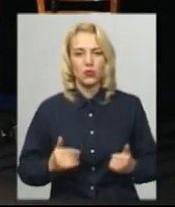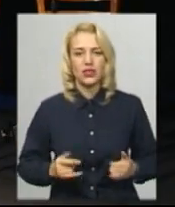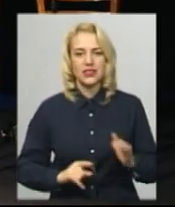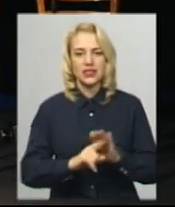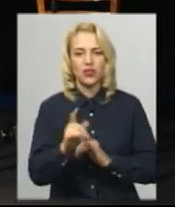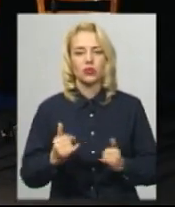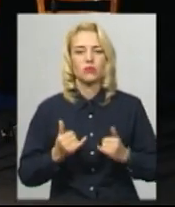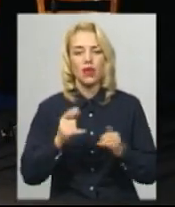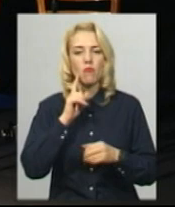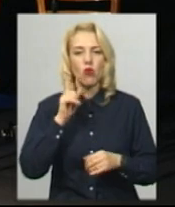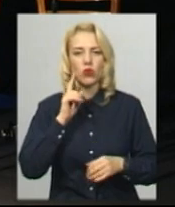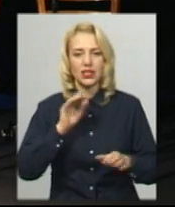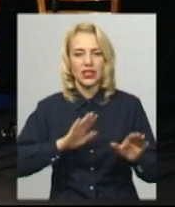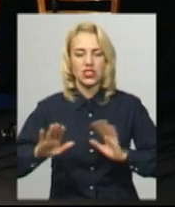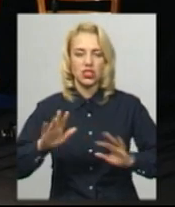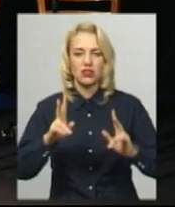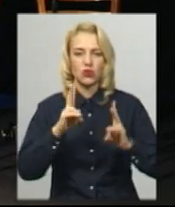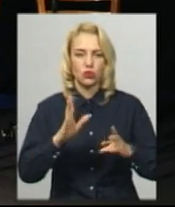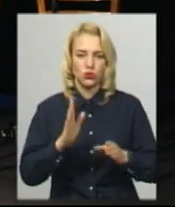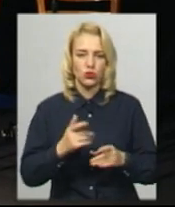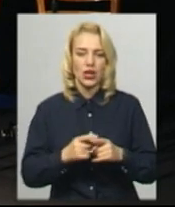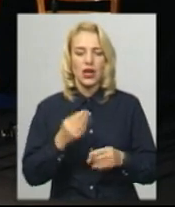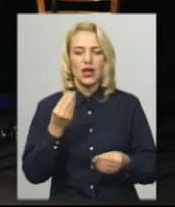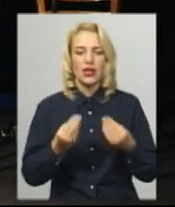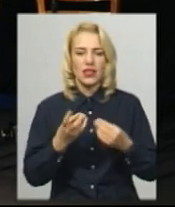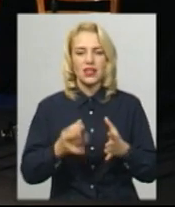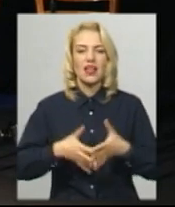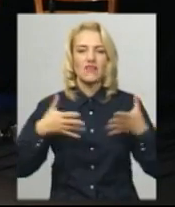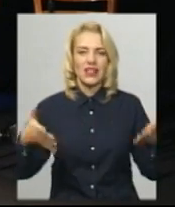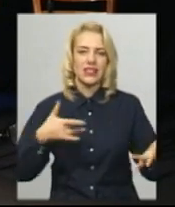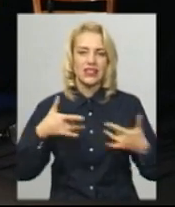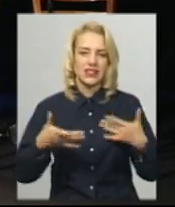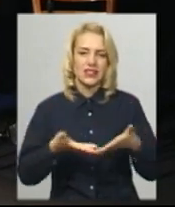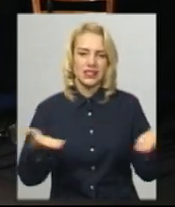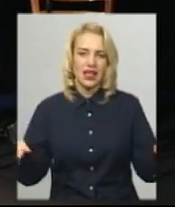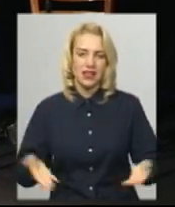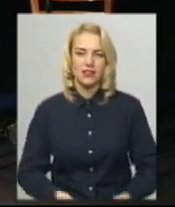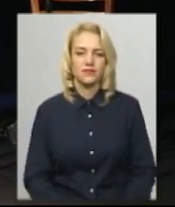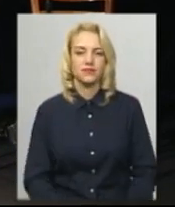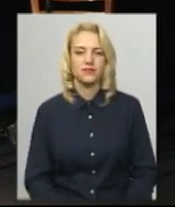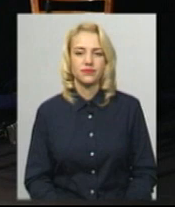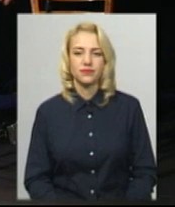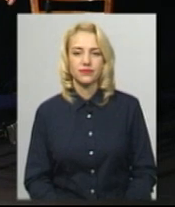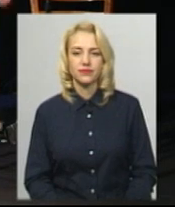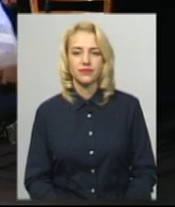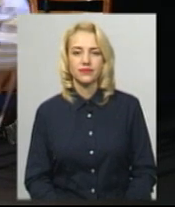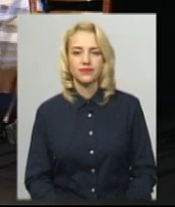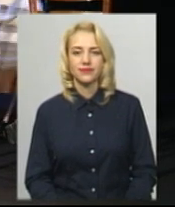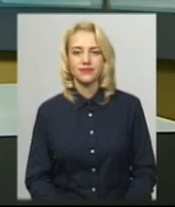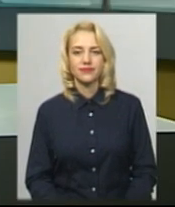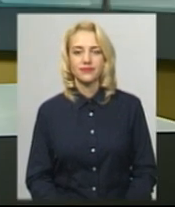молодих режисерів, постановки яких з часом можуть грати на великій сцені театру. Леся Боровець, Дем'ян Цегольник. Новини на Суспільному. Хмельницький.